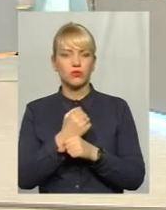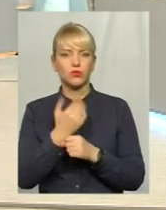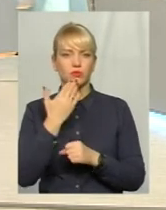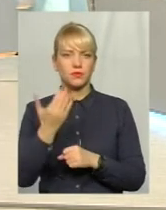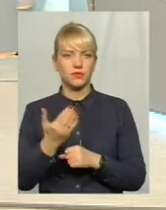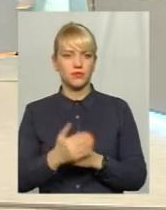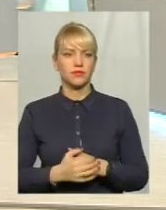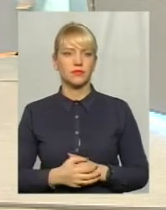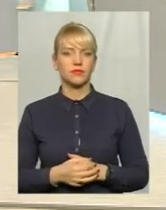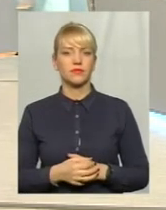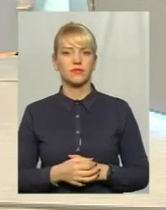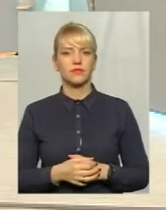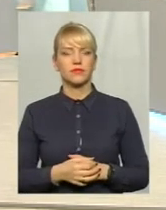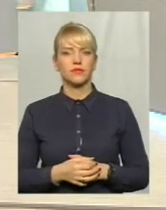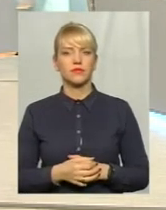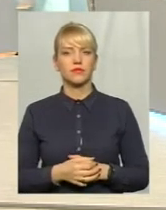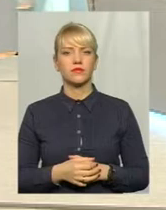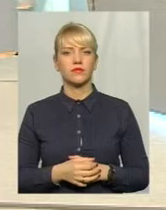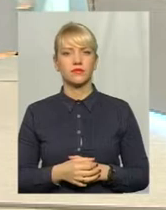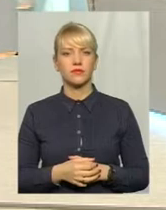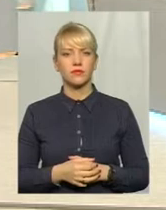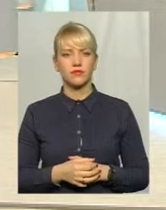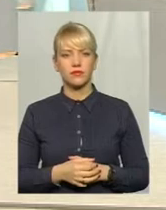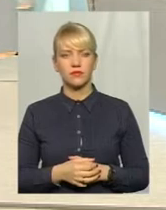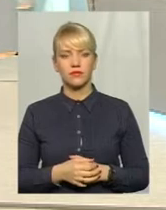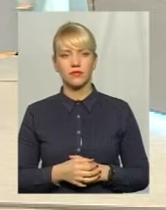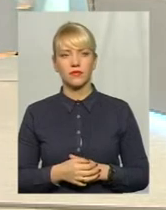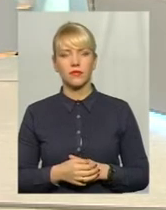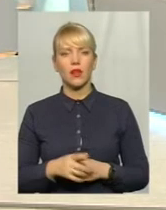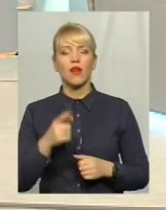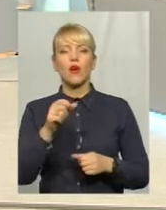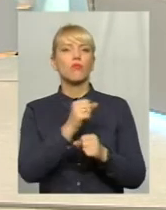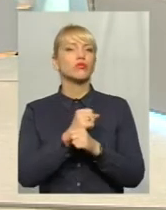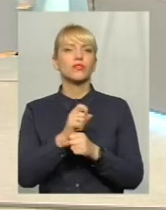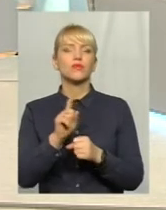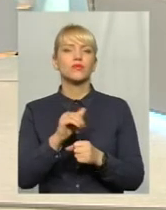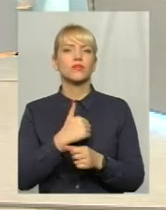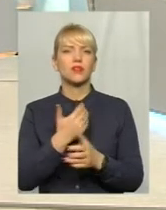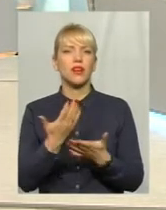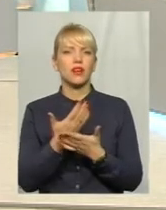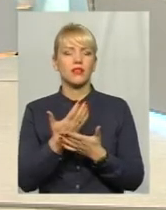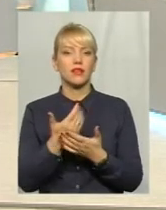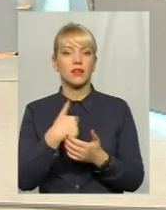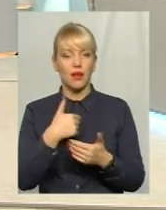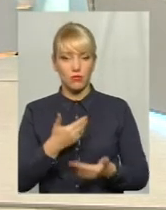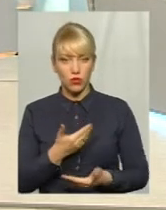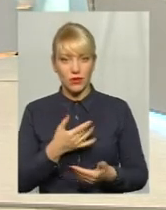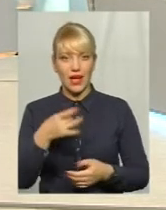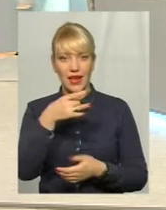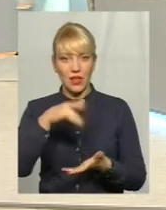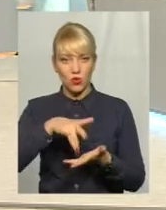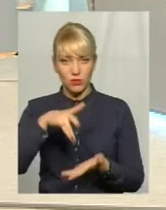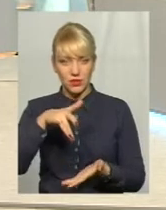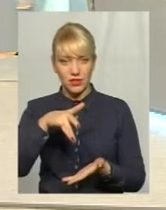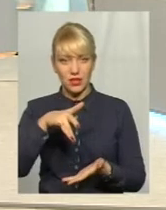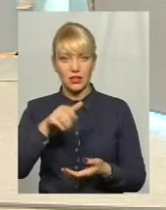Людина лікується... В обласні, я проживаю в озерні. А про путівку, яку путівка мова йде? Проживаю в районному центрі,